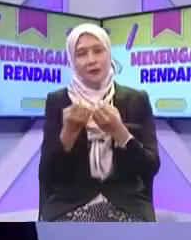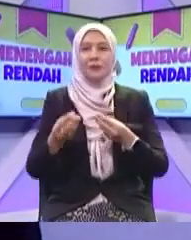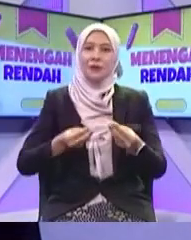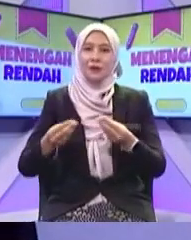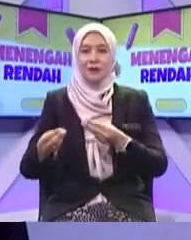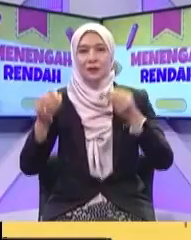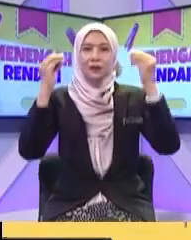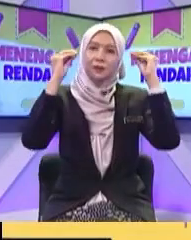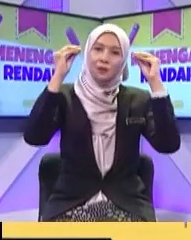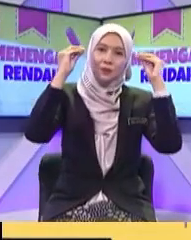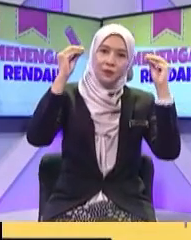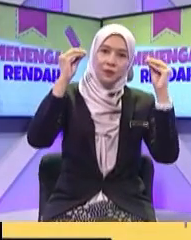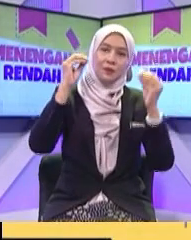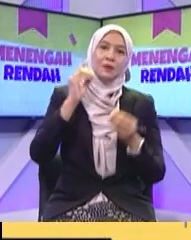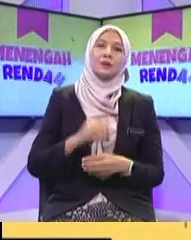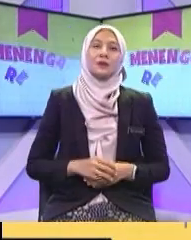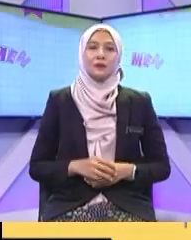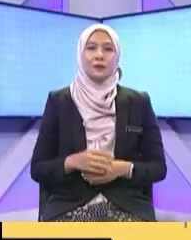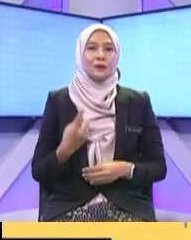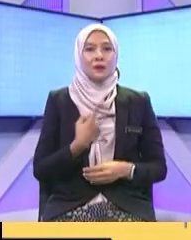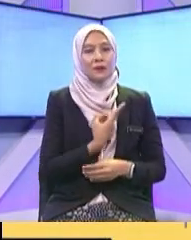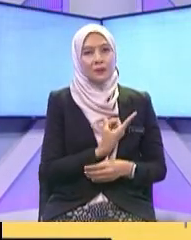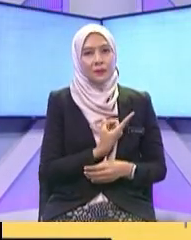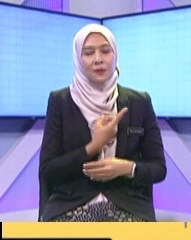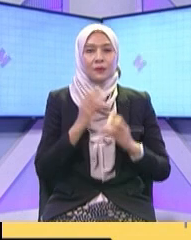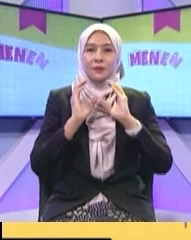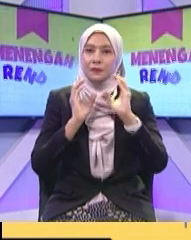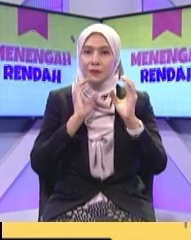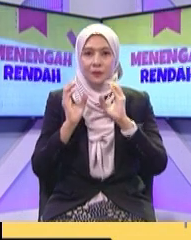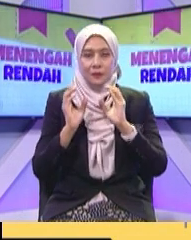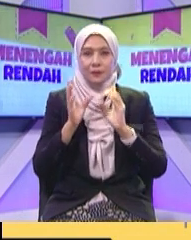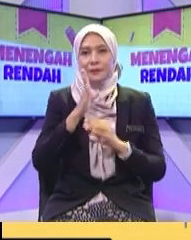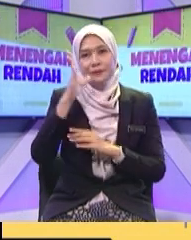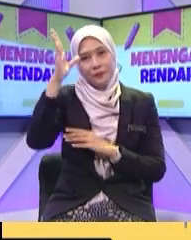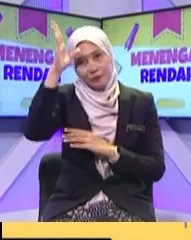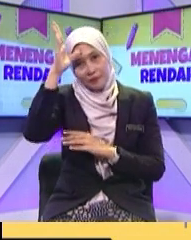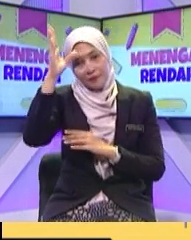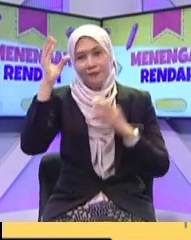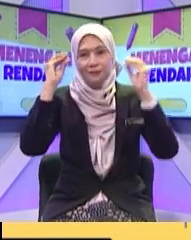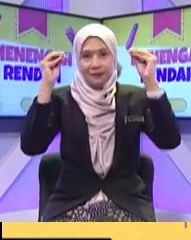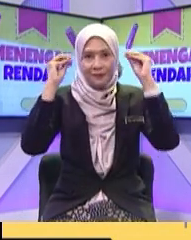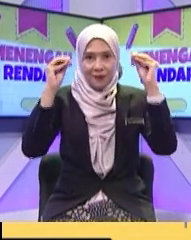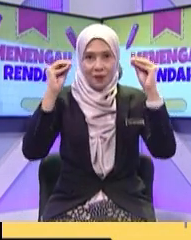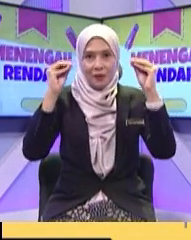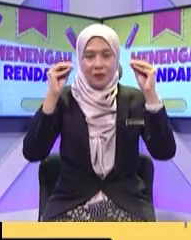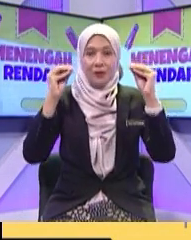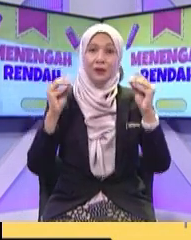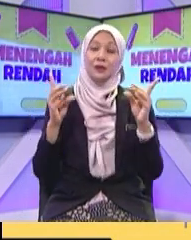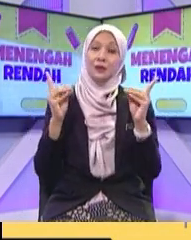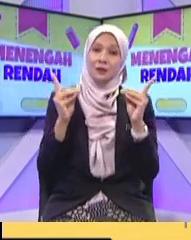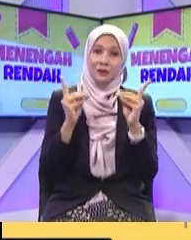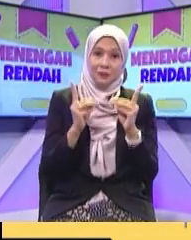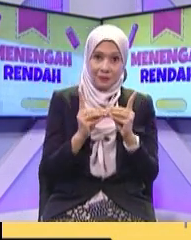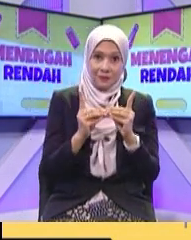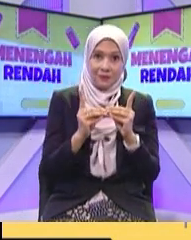Kita berbincang Guru sesama guru Ibu bapa dengan guru Saya dengan Ifan Boleh juga dengan telesidang Kita berbincang